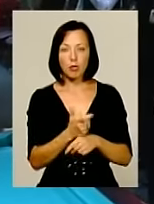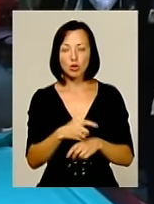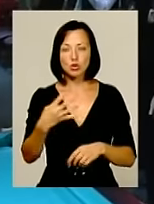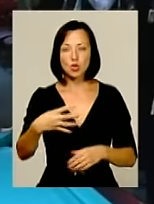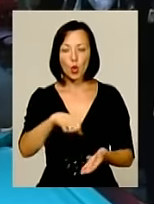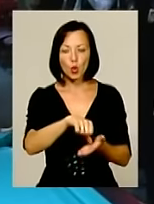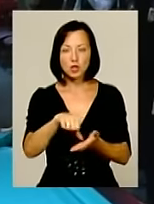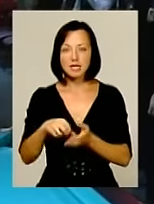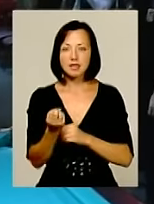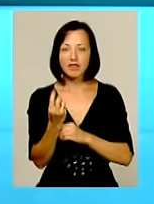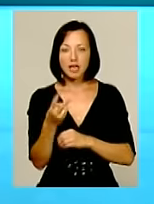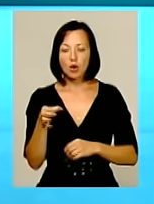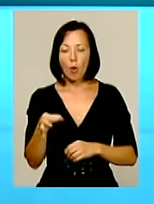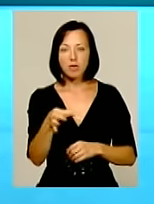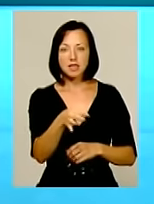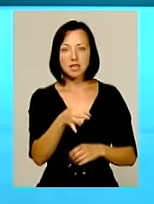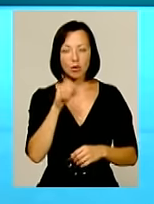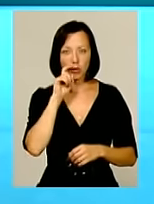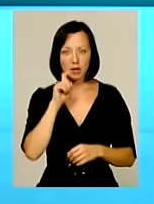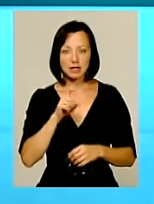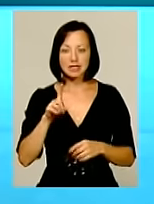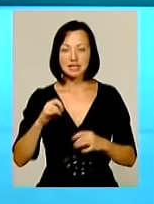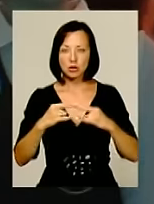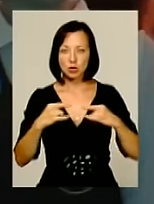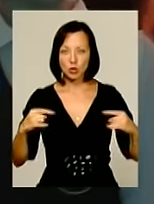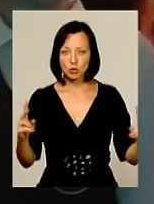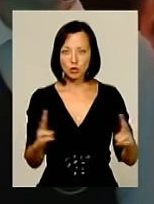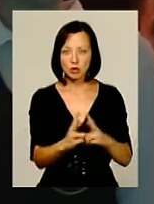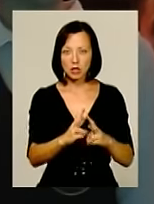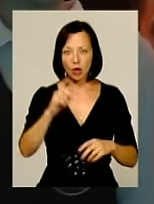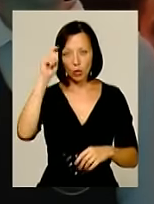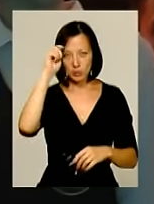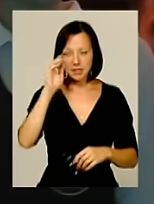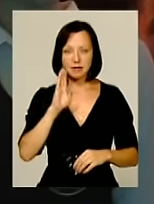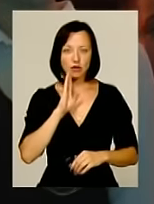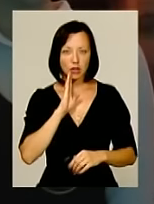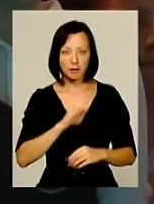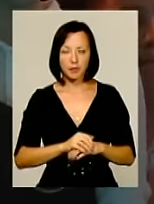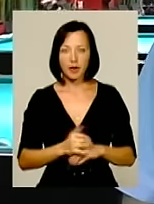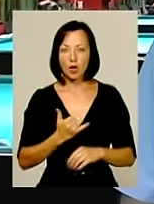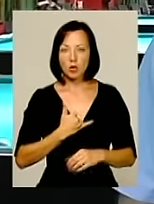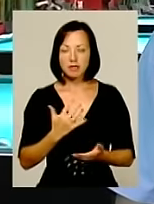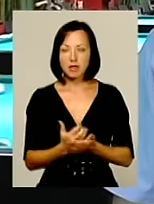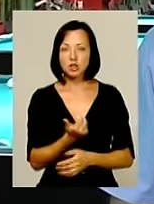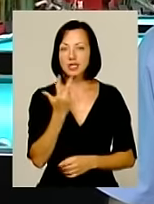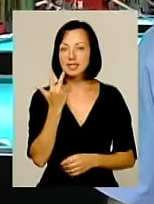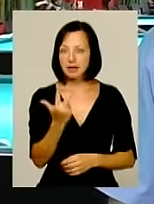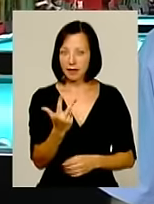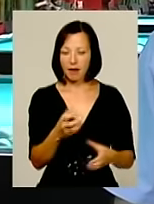40 учасників з 12 областей країни. За більярдним столом зустрінуться як хлопці, так і дівчата. У нас виходить три